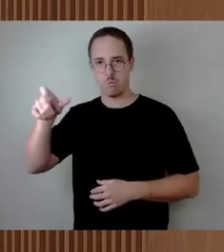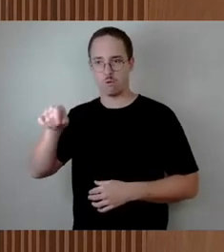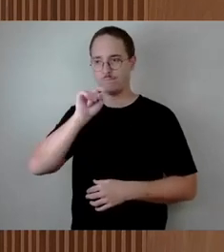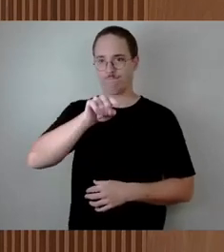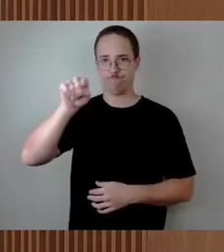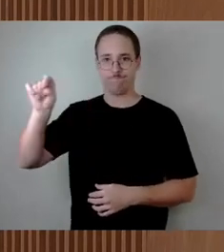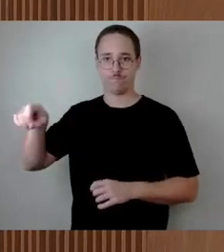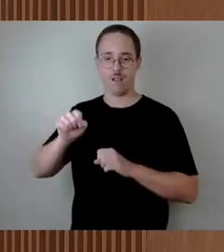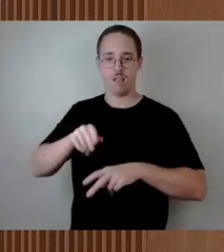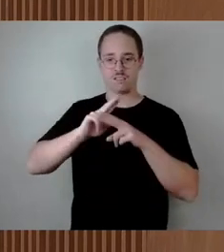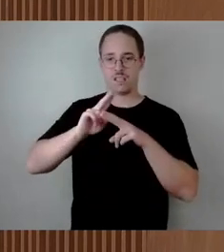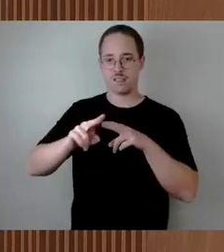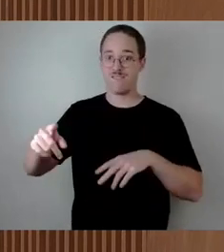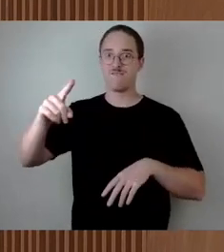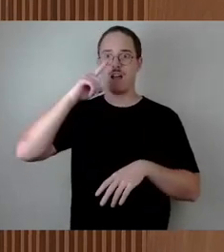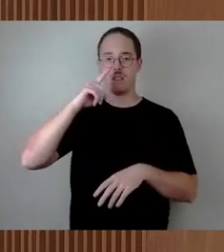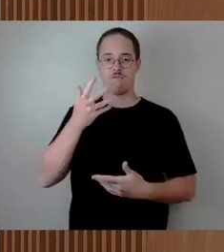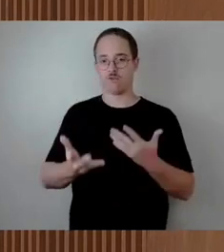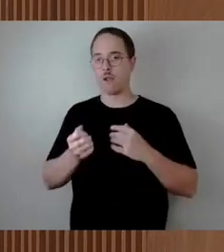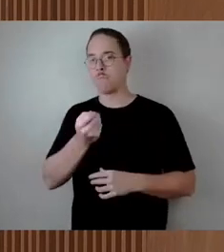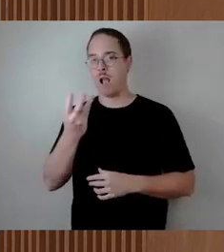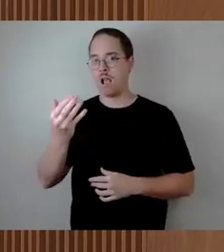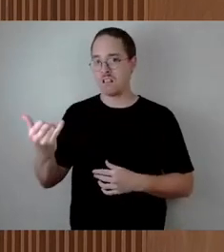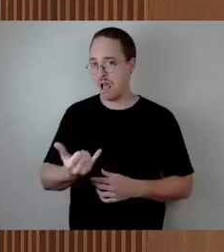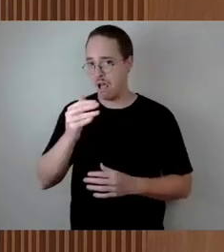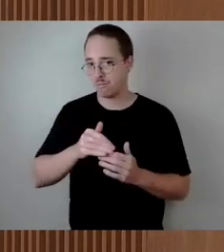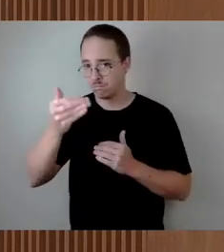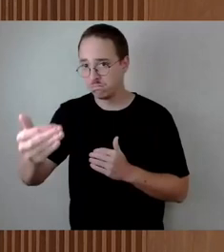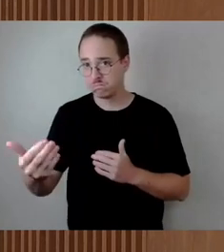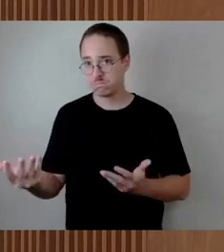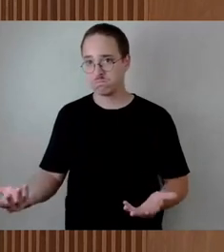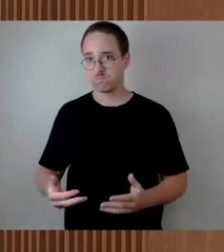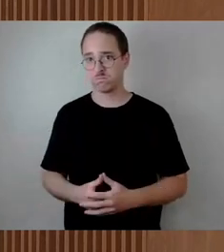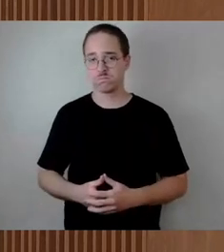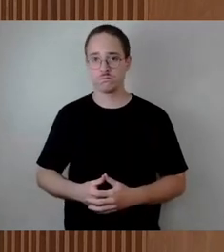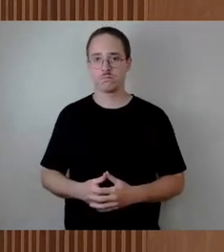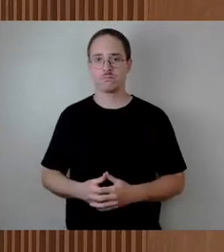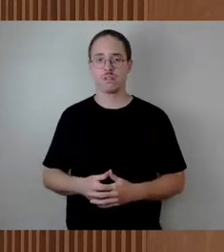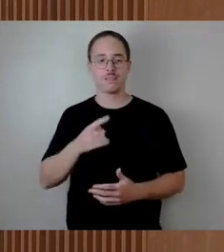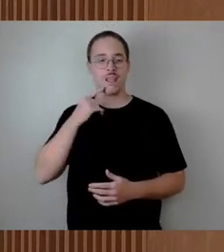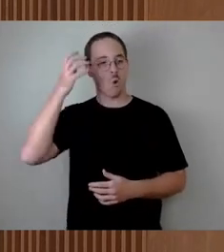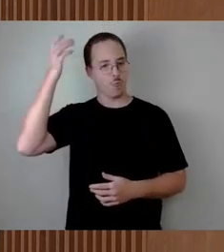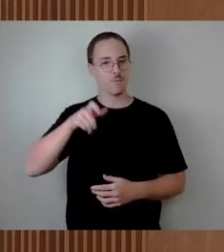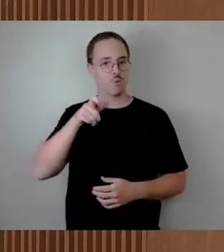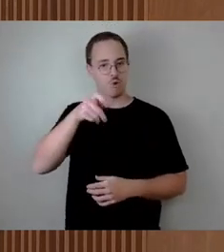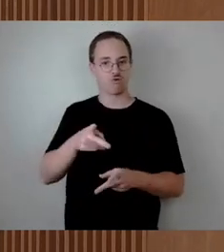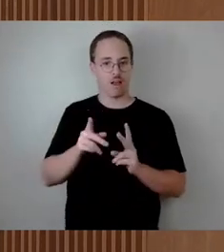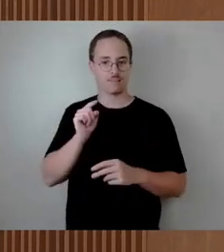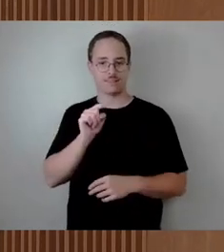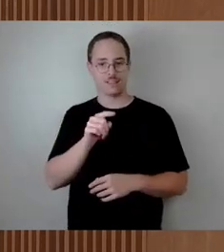Wir werden uns ja wahrscheinlich auf ein Jahre einstellen müssen, gerade was Königsbrückerstraße, Fabrißstraße betrifft, weil das, wie ich es ja vernommen habe, im